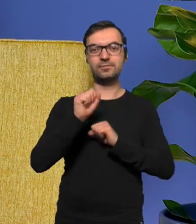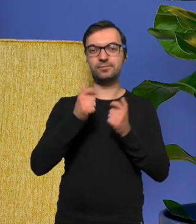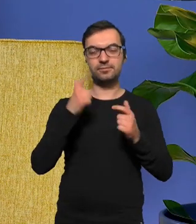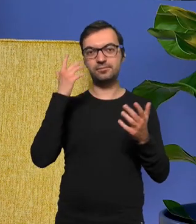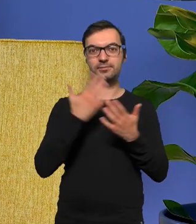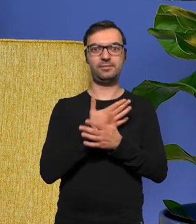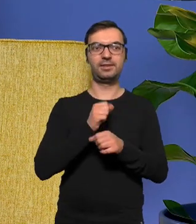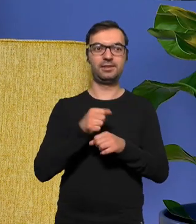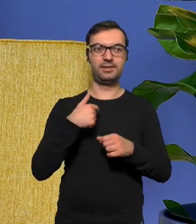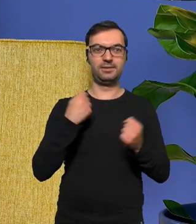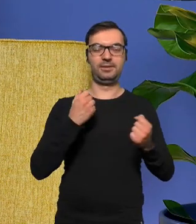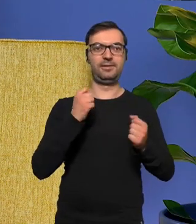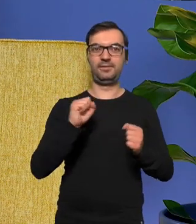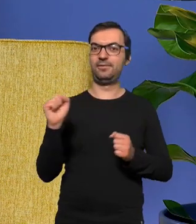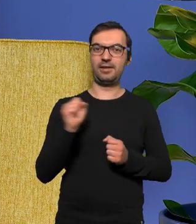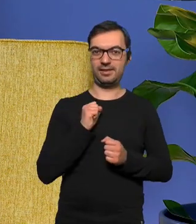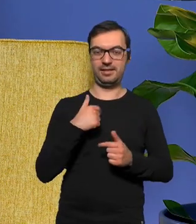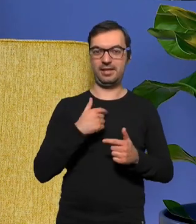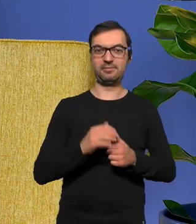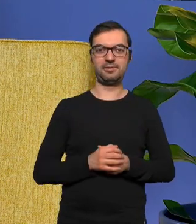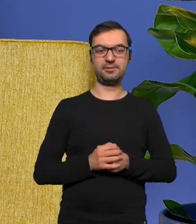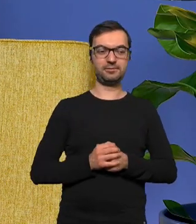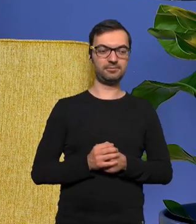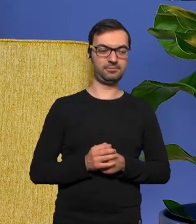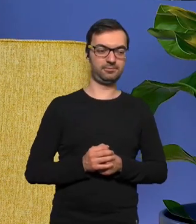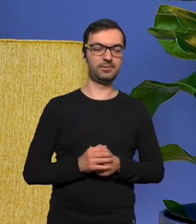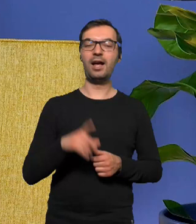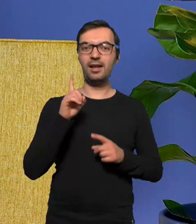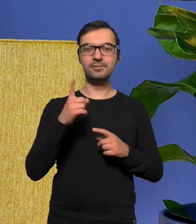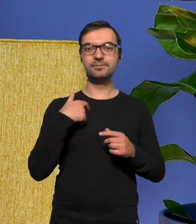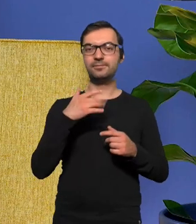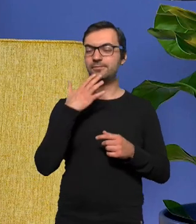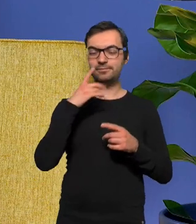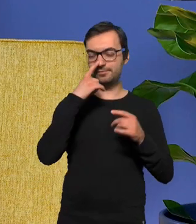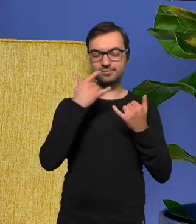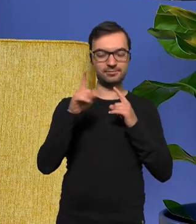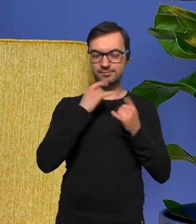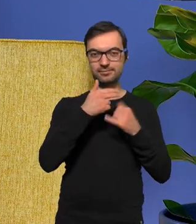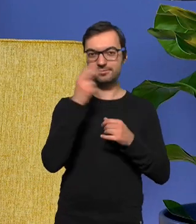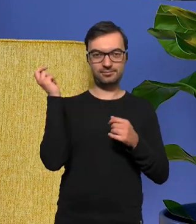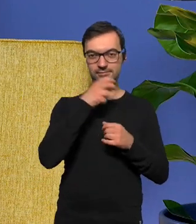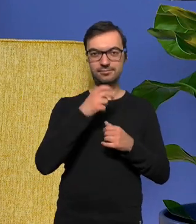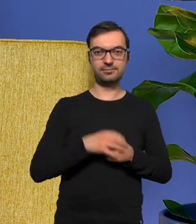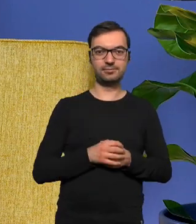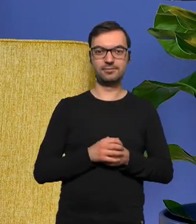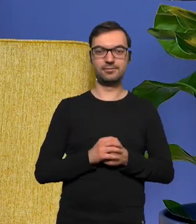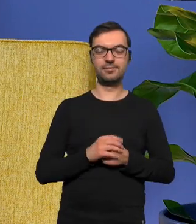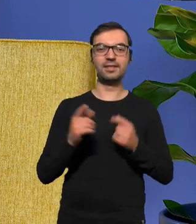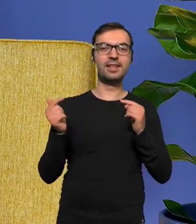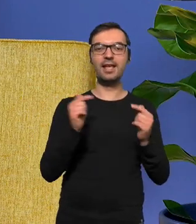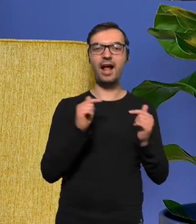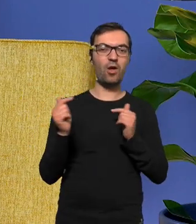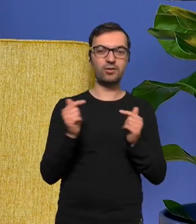nagle sprawia mi super przyjemność i ale mówiłaś o czymś innym ciekawszym o o tym